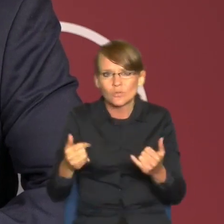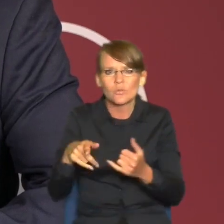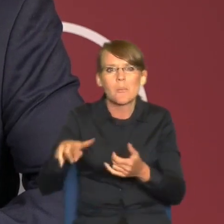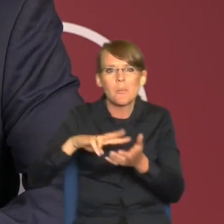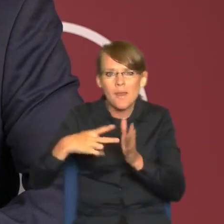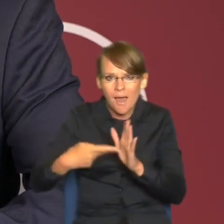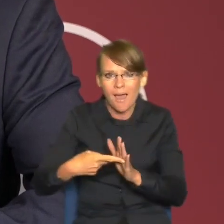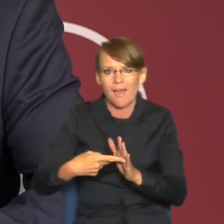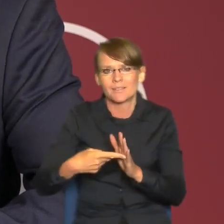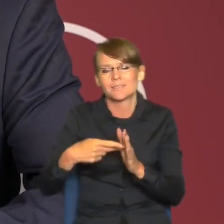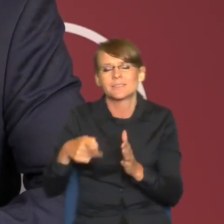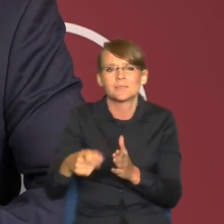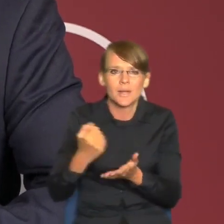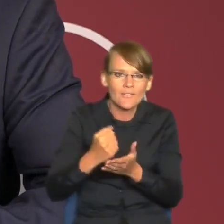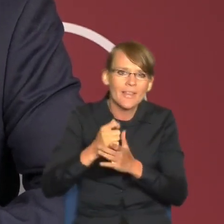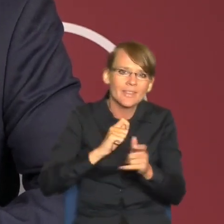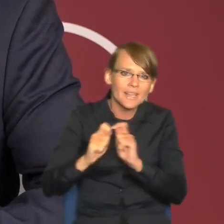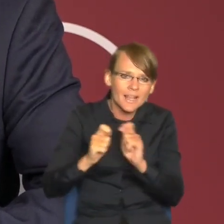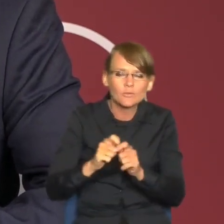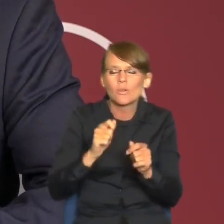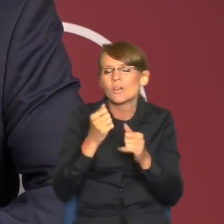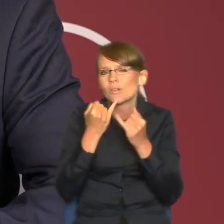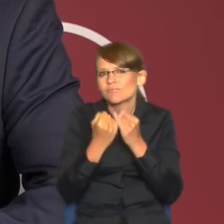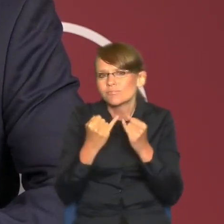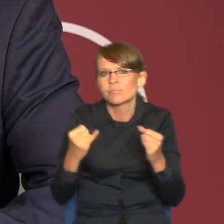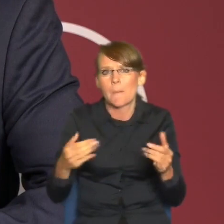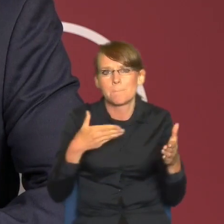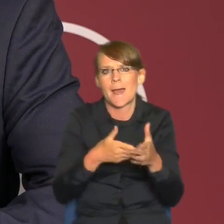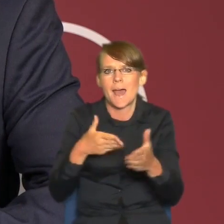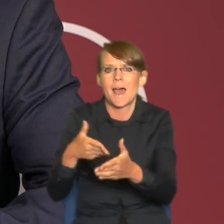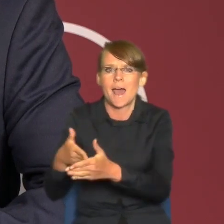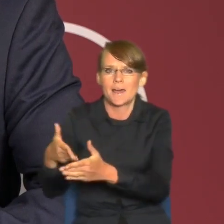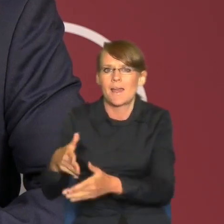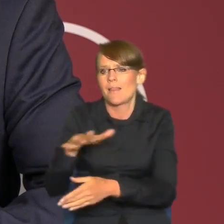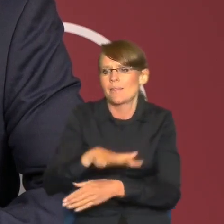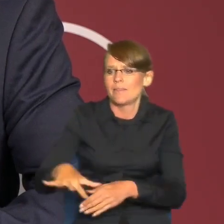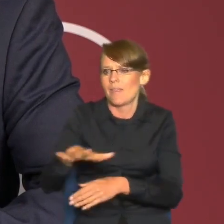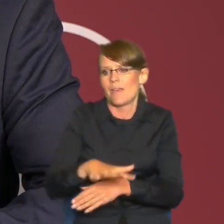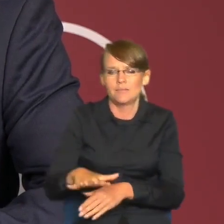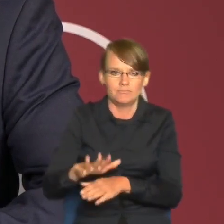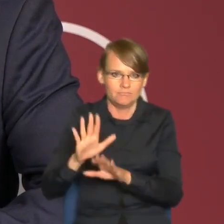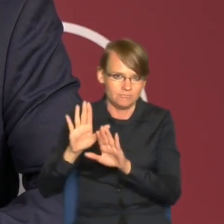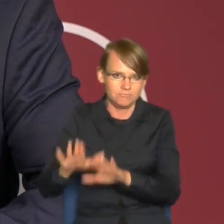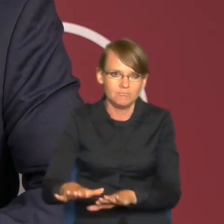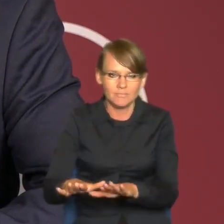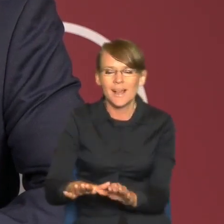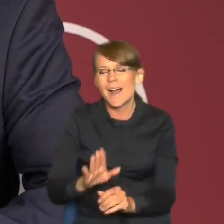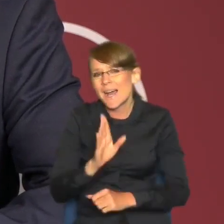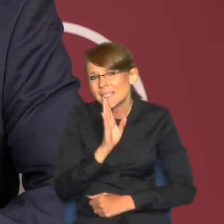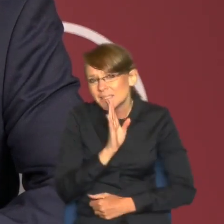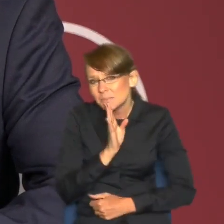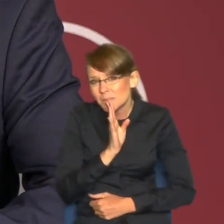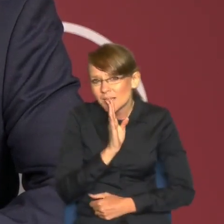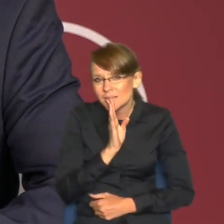planistyczne, transportowe. Mnóstwo różnych jest barier, ale chyba wygląda na to, że bez